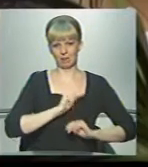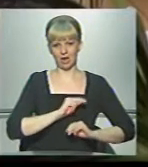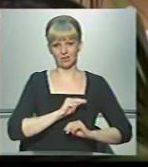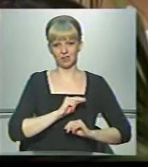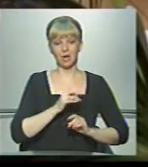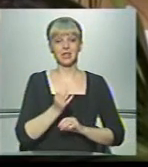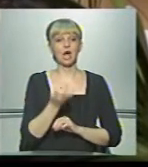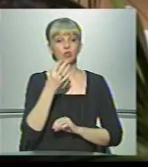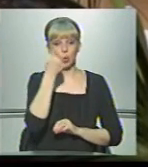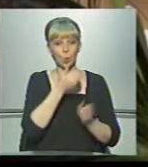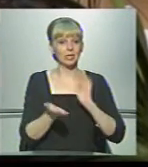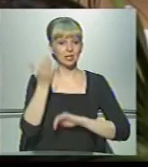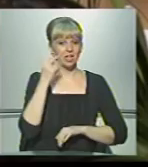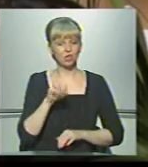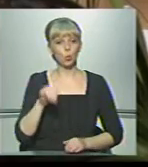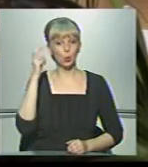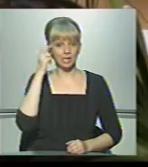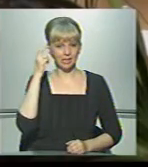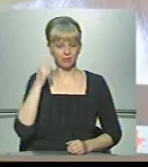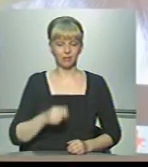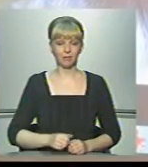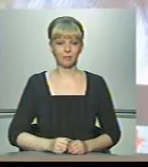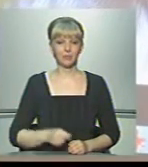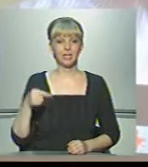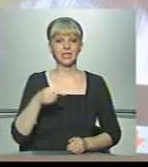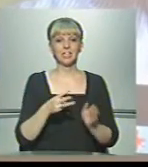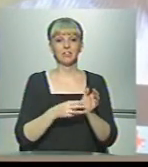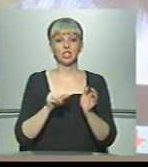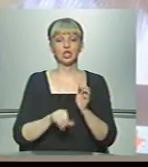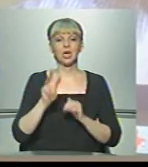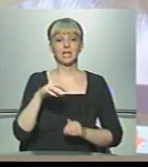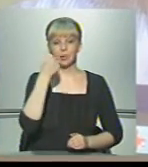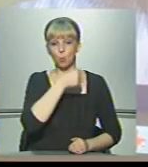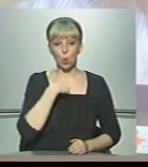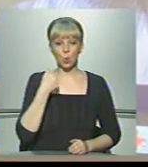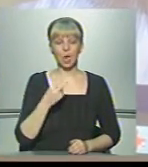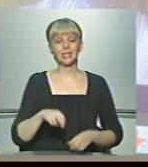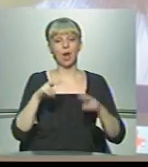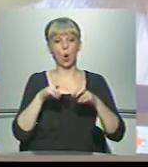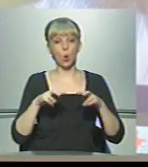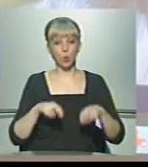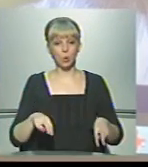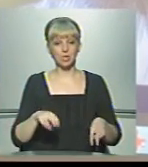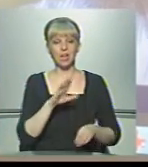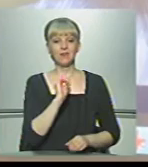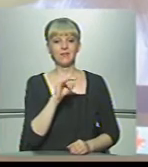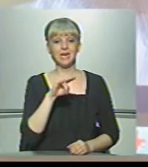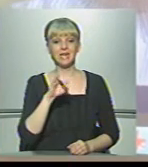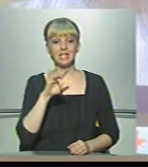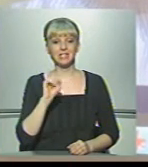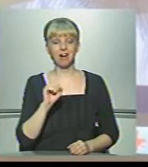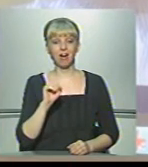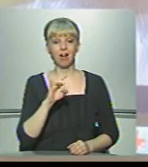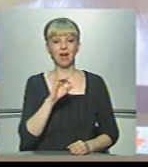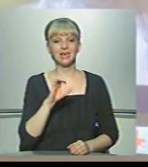До речі, на 4 роки раніше, ніж у Києві. У 1863 році на розгляд віденського райстагу